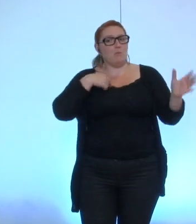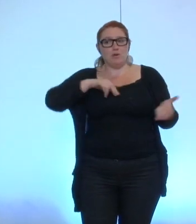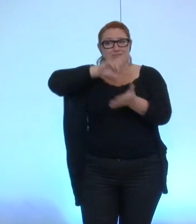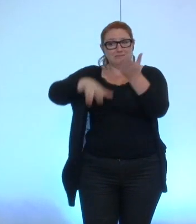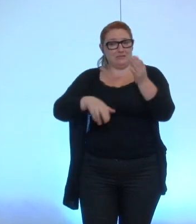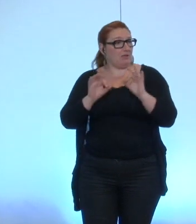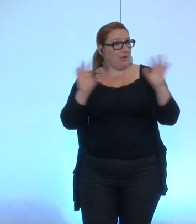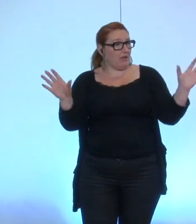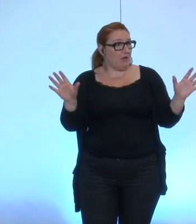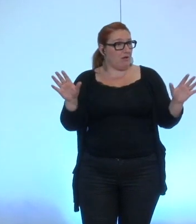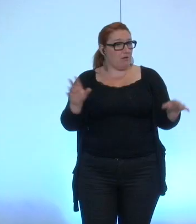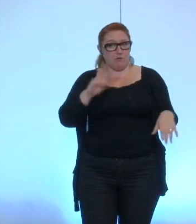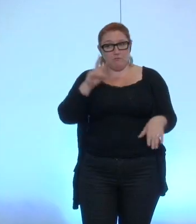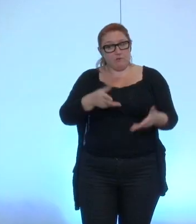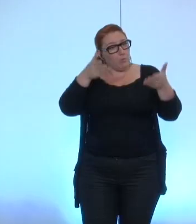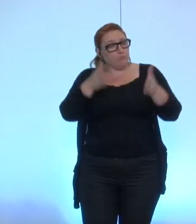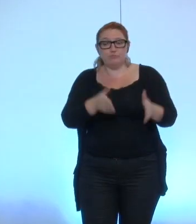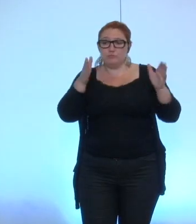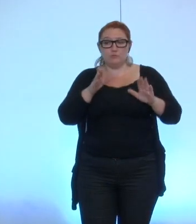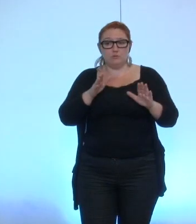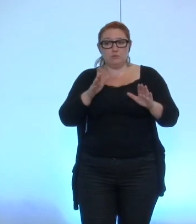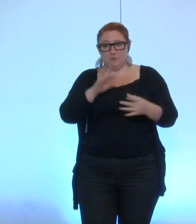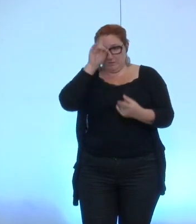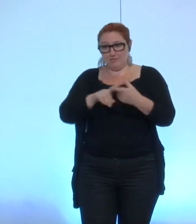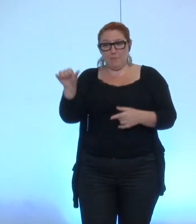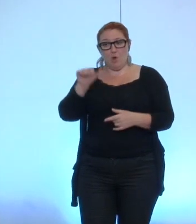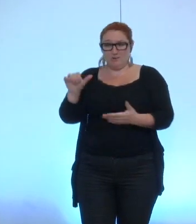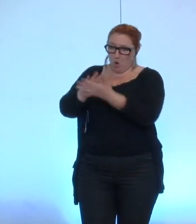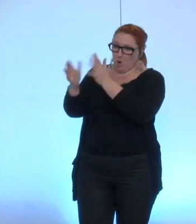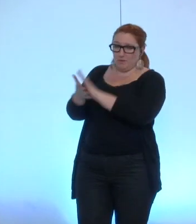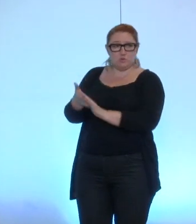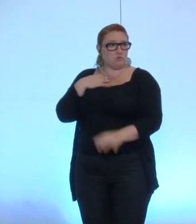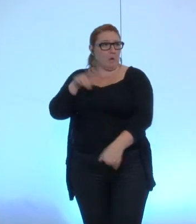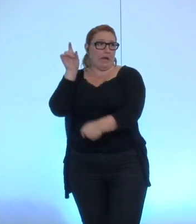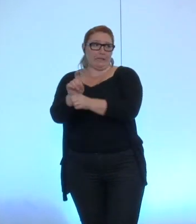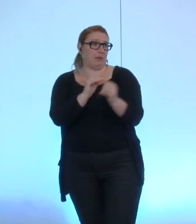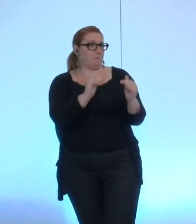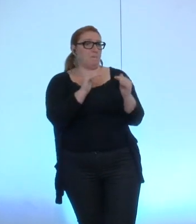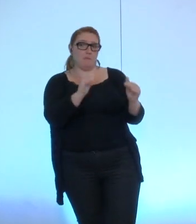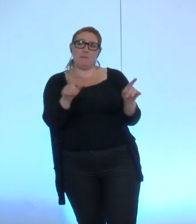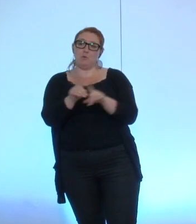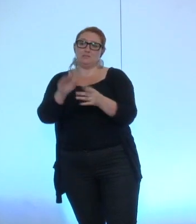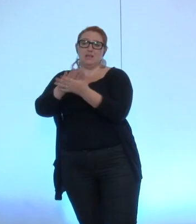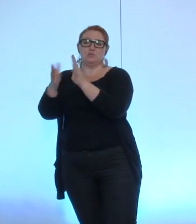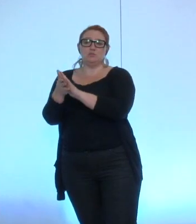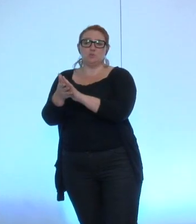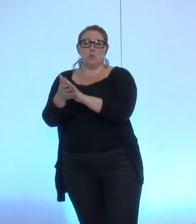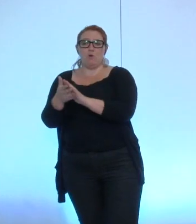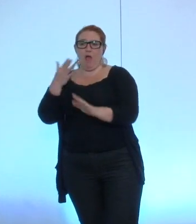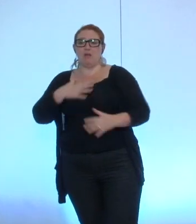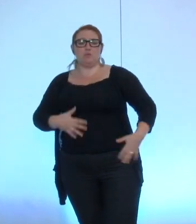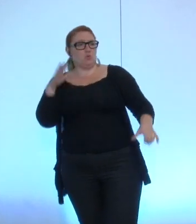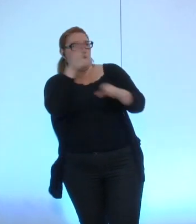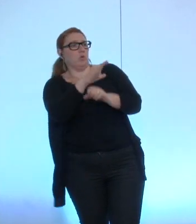non plus je ne change absolument pas ce que j'ai dit sur anticorps en tant qu'association et l'attitude que l'association avait eue à l'égard de l'ancien maire de Grenoble